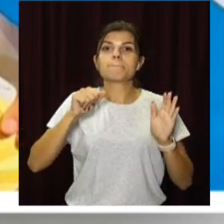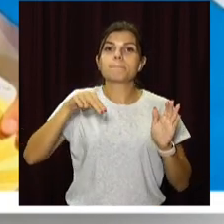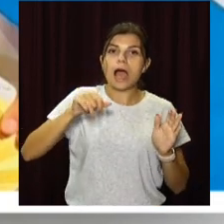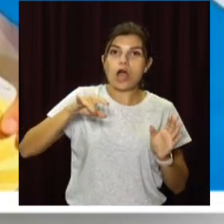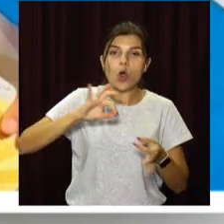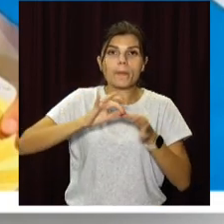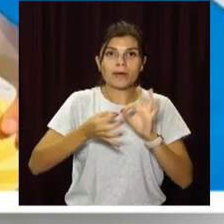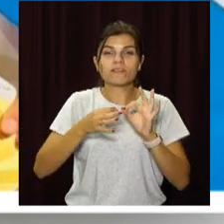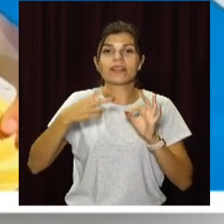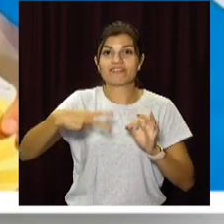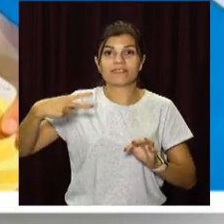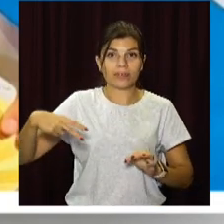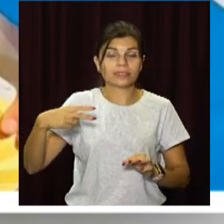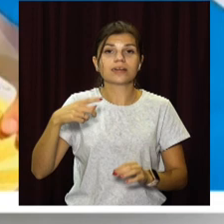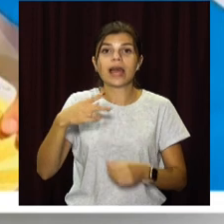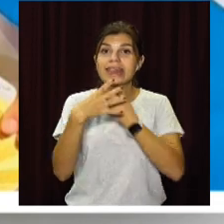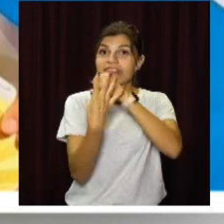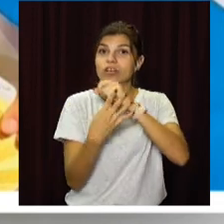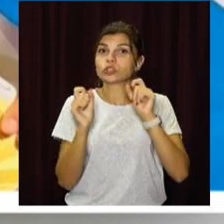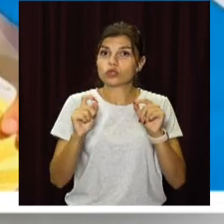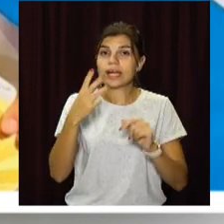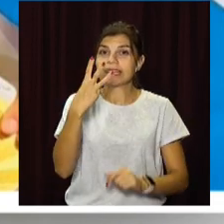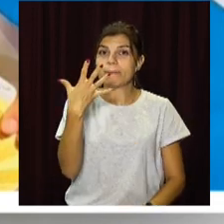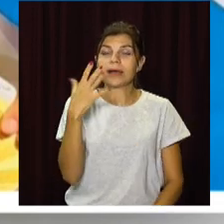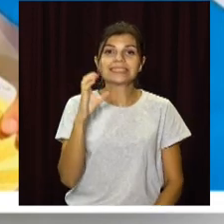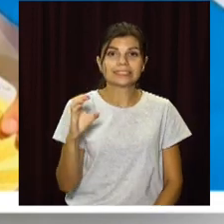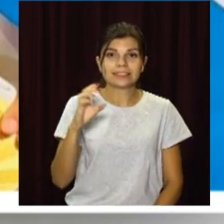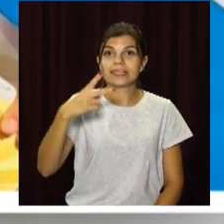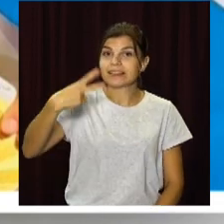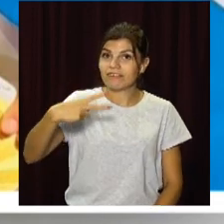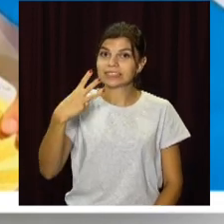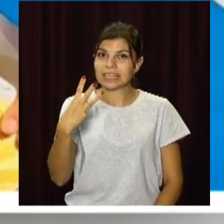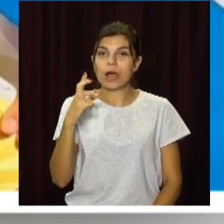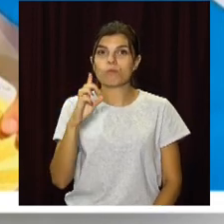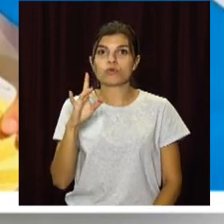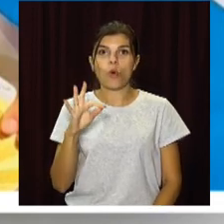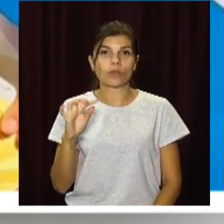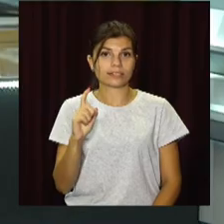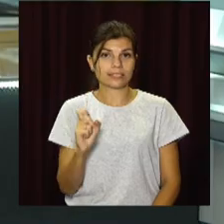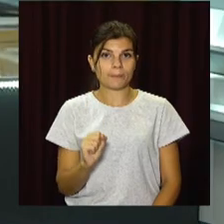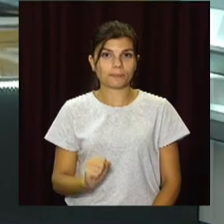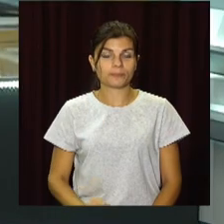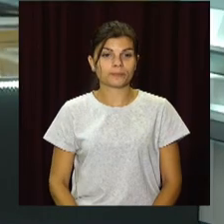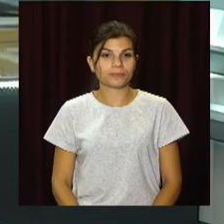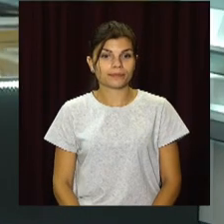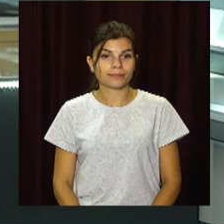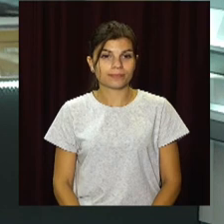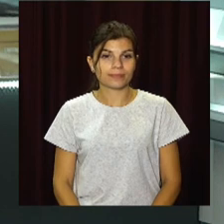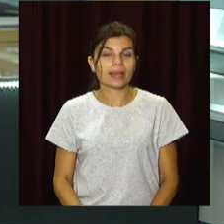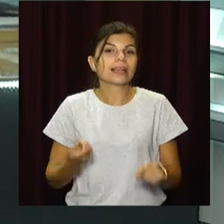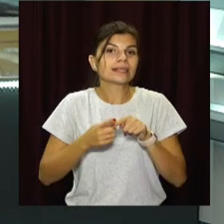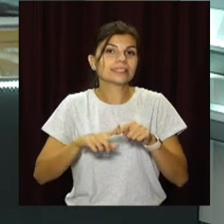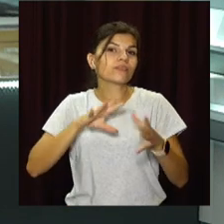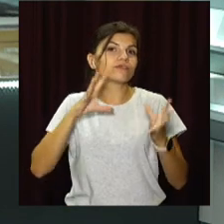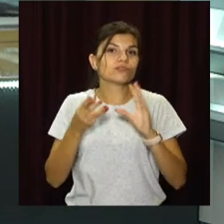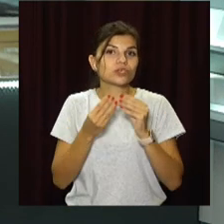2020 в Токіо, 19 золотих, 35 срібних і 23 бронзових. Це були